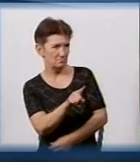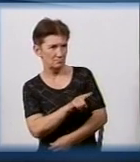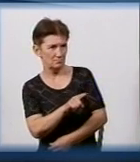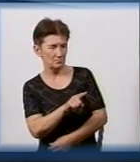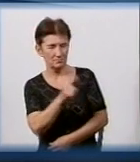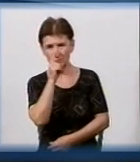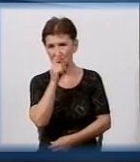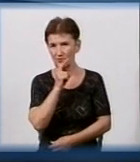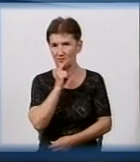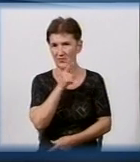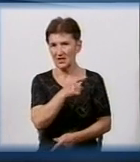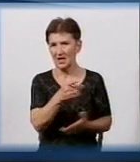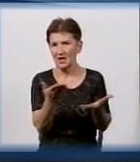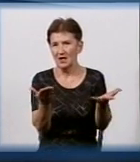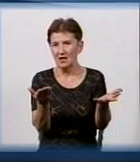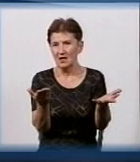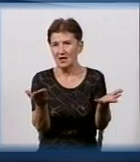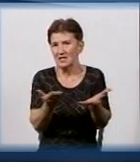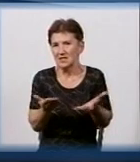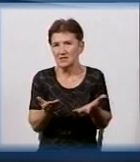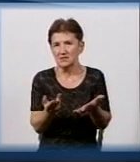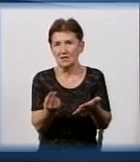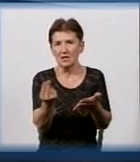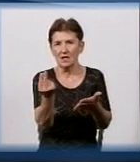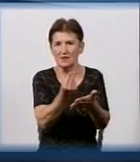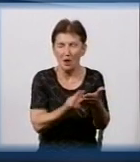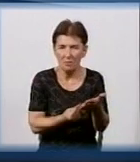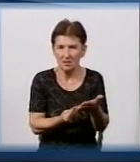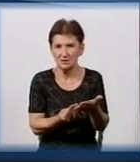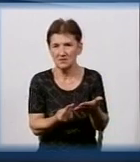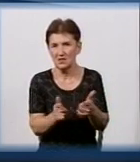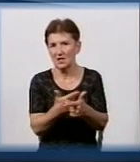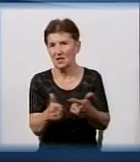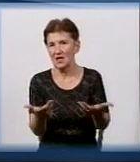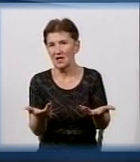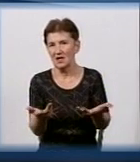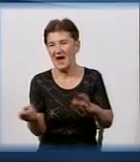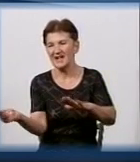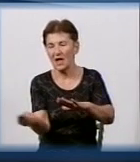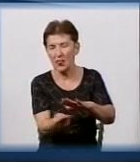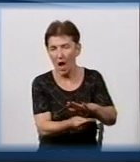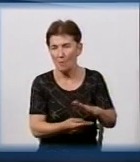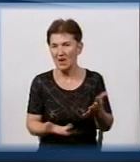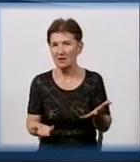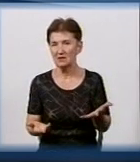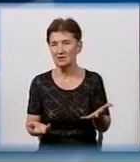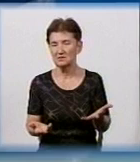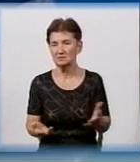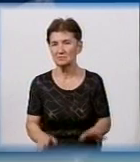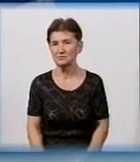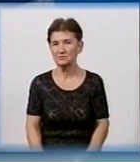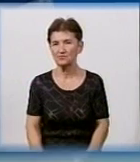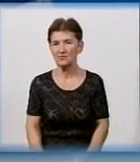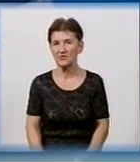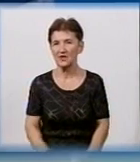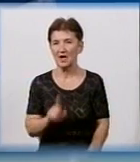елементарний якийсь напис в стилі графіті, чи це вже реклама наркотичних речовин. І одну